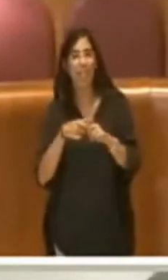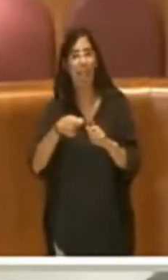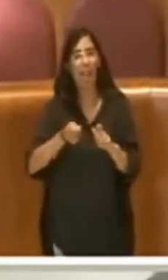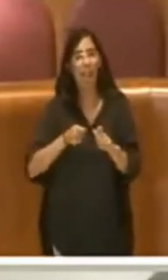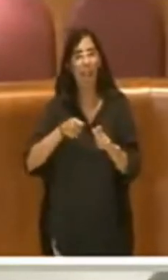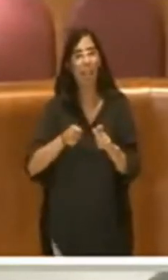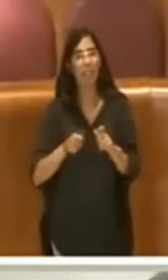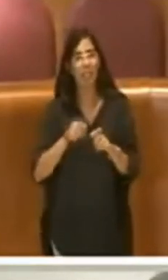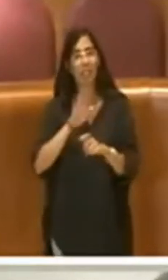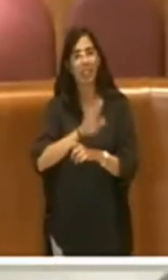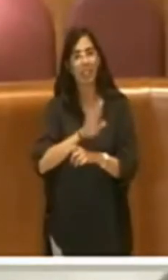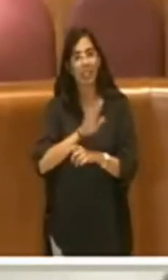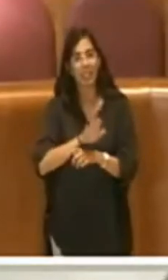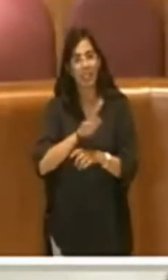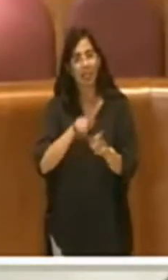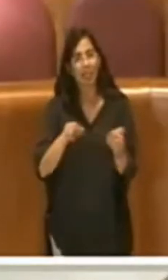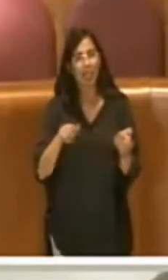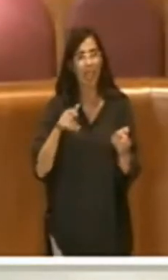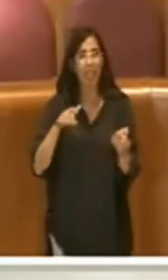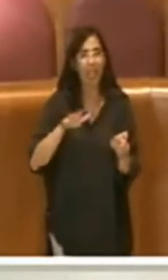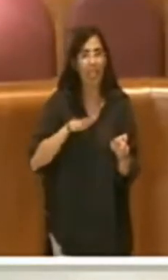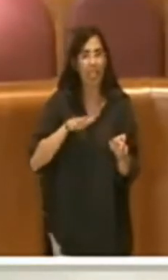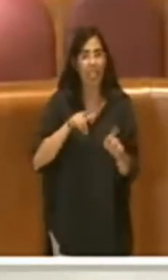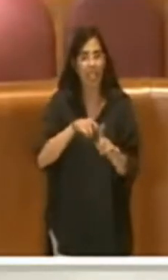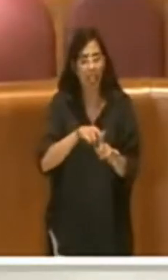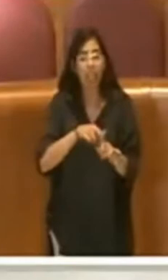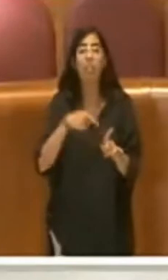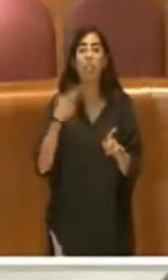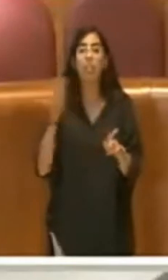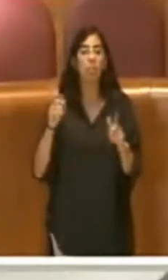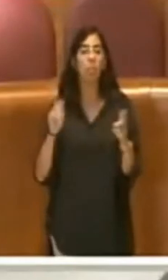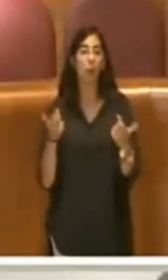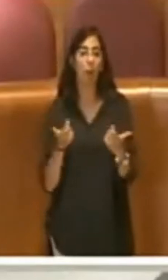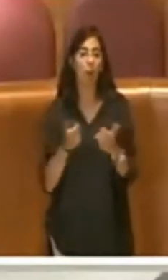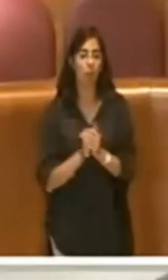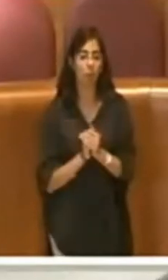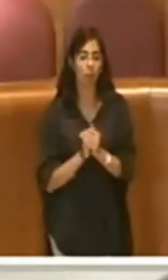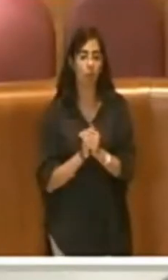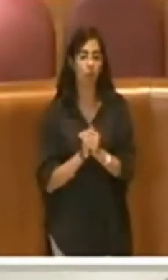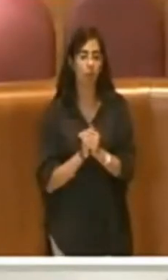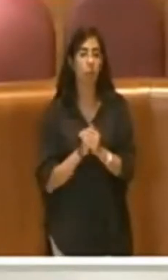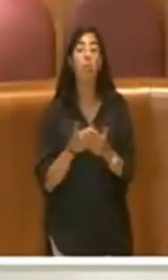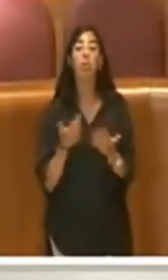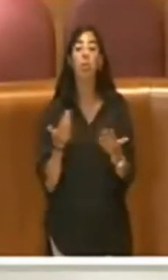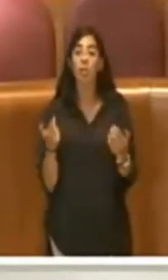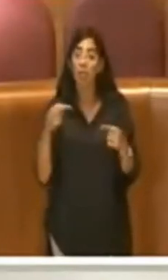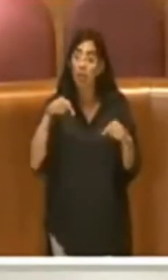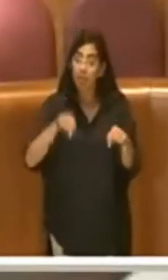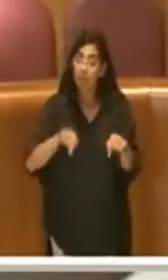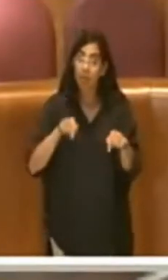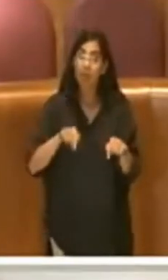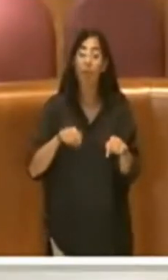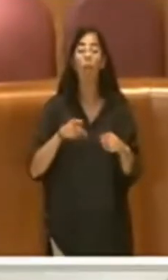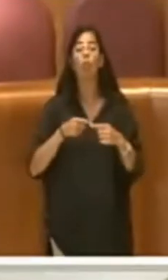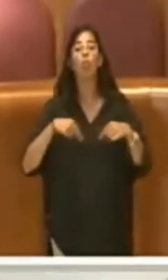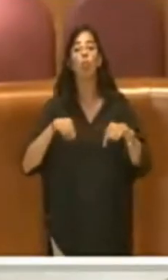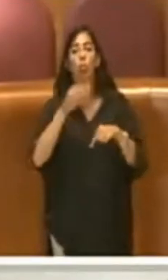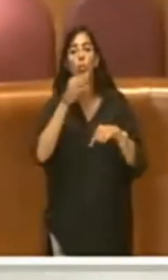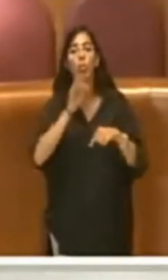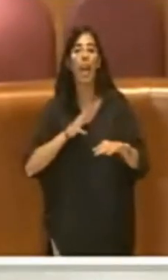'utenza, ebbene si è bloccato tutto, ed è qui intervenuta la Giunta che è stata assolutamente